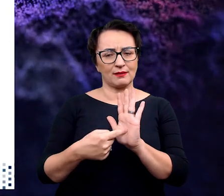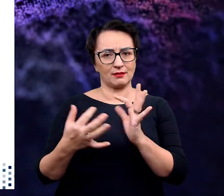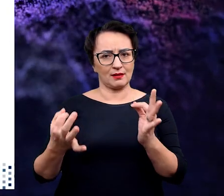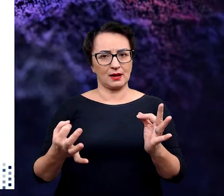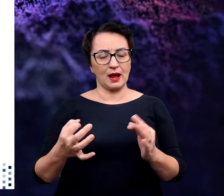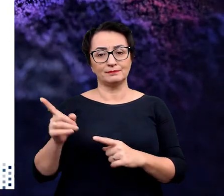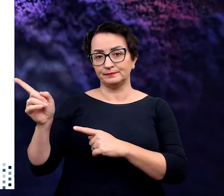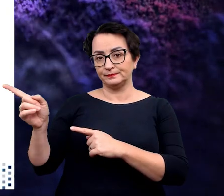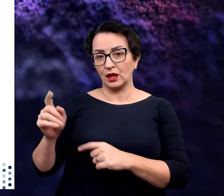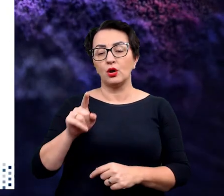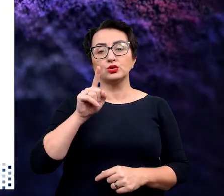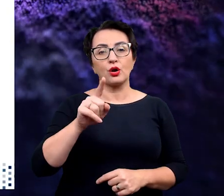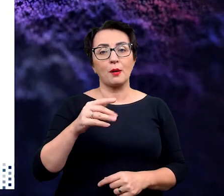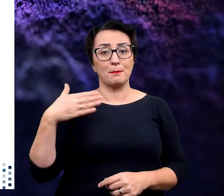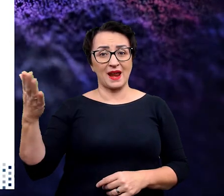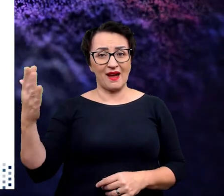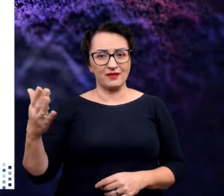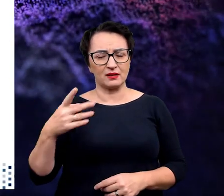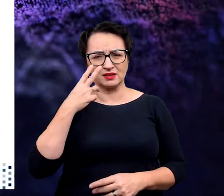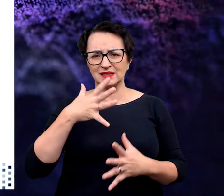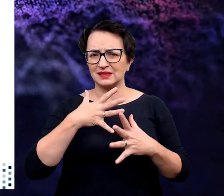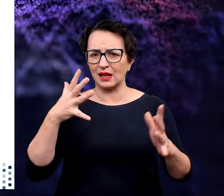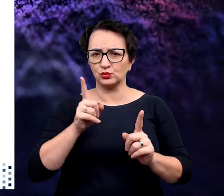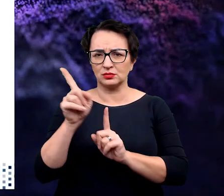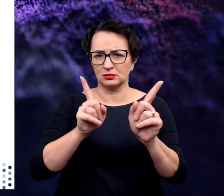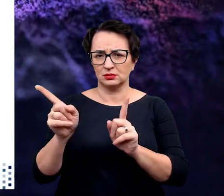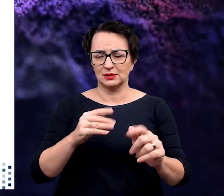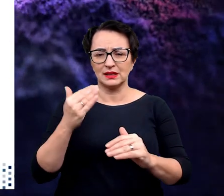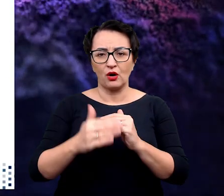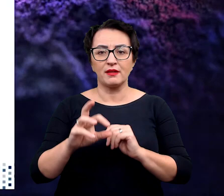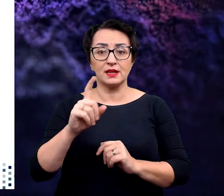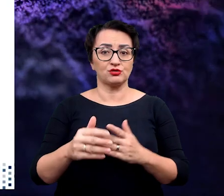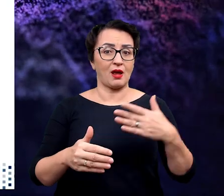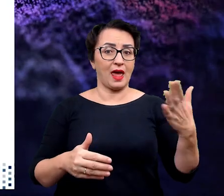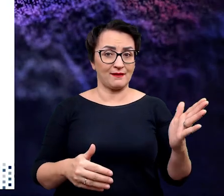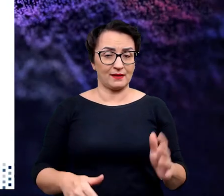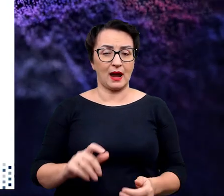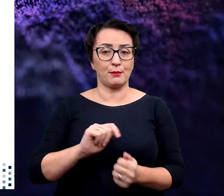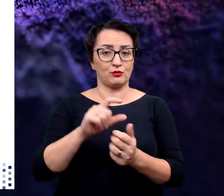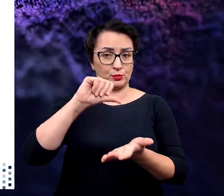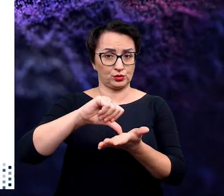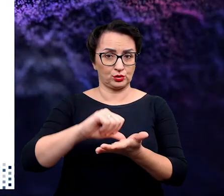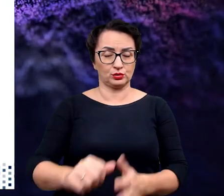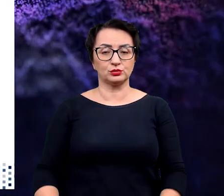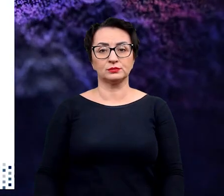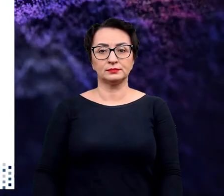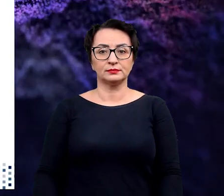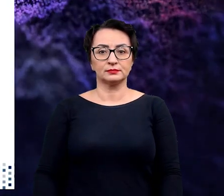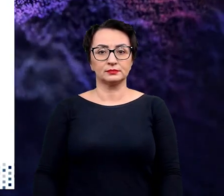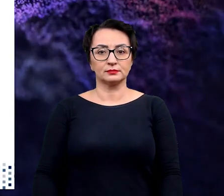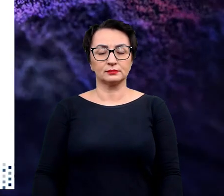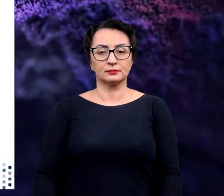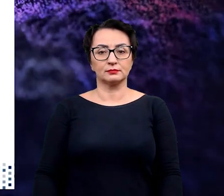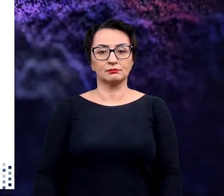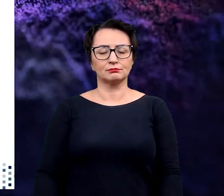ponieważ ten neuron całkiem na prawo ma zdecydowanie więcej zakończeń niż ten neuron pośrodku.